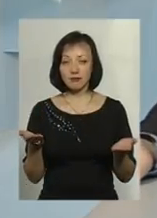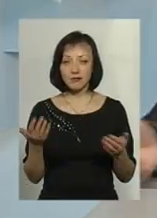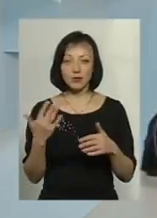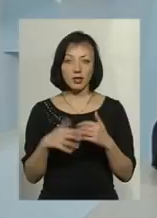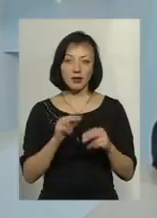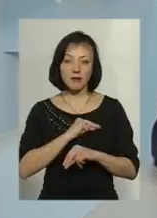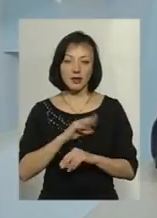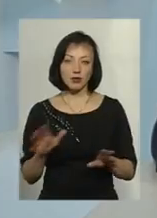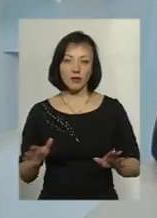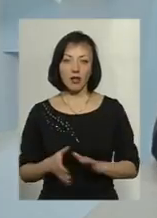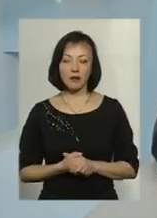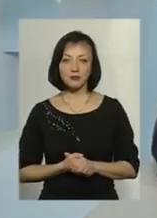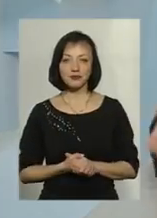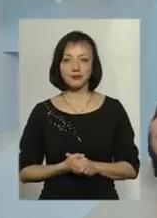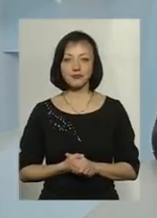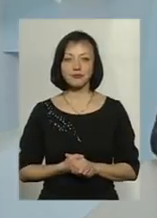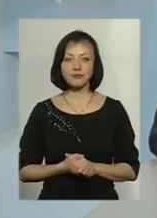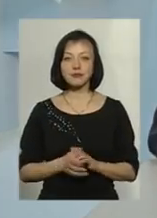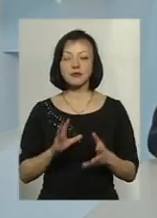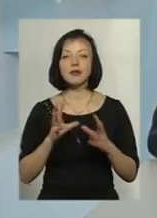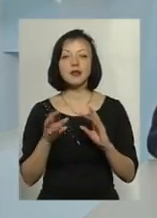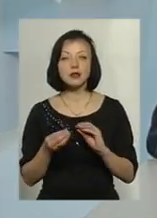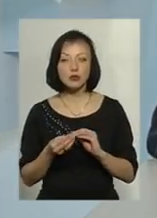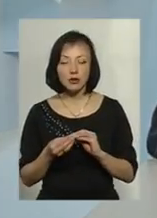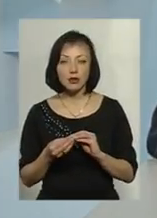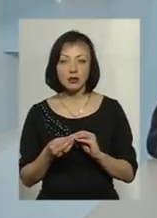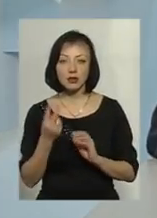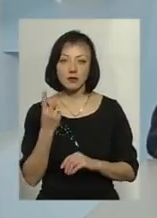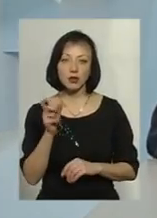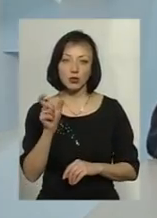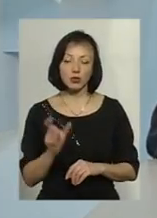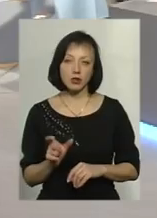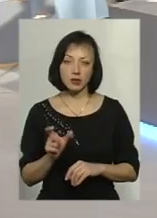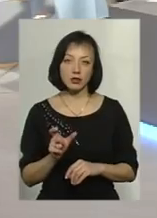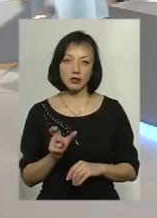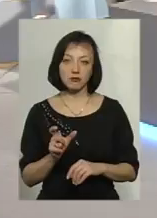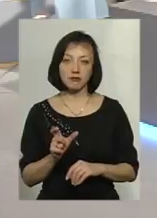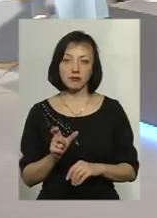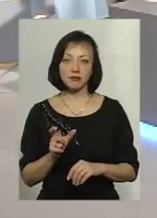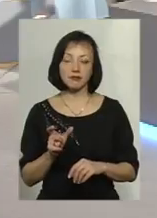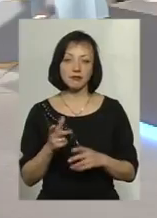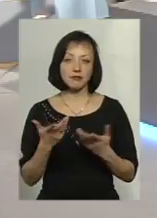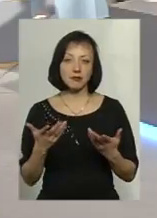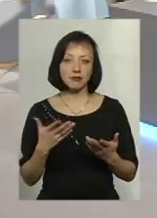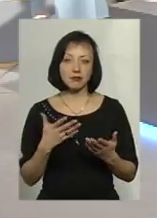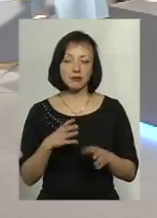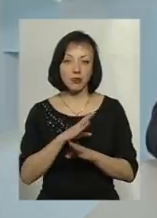не спрацювала. Результат – дві людини загинули. Заснули і не прокинулися.